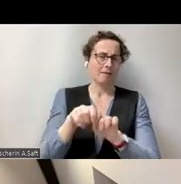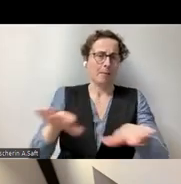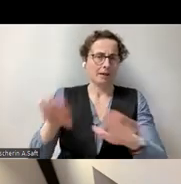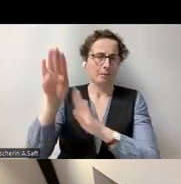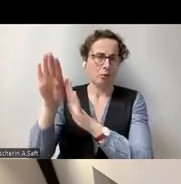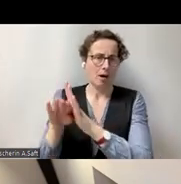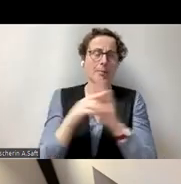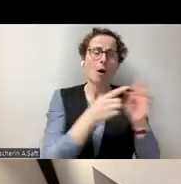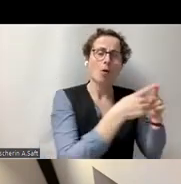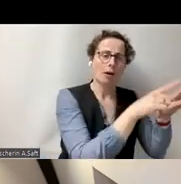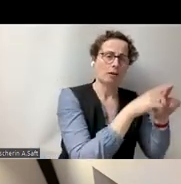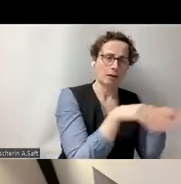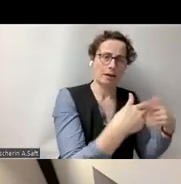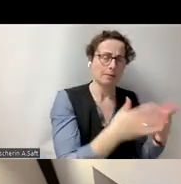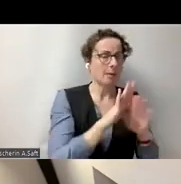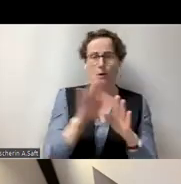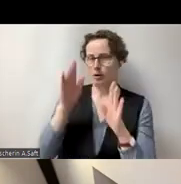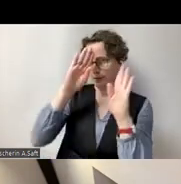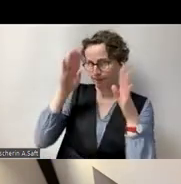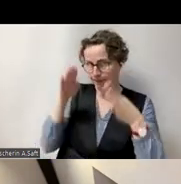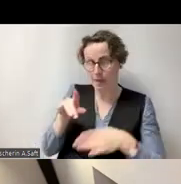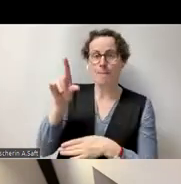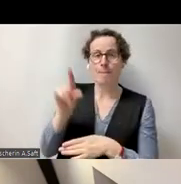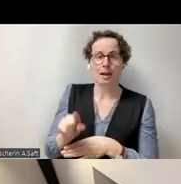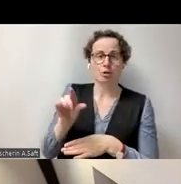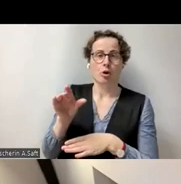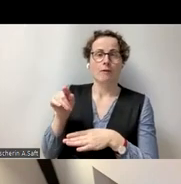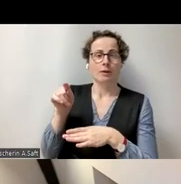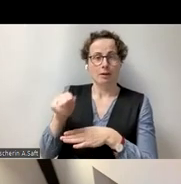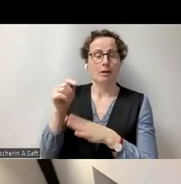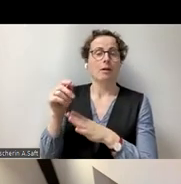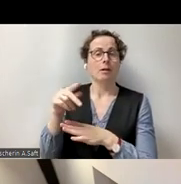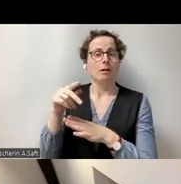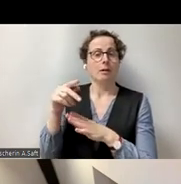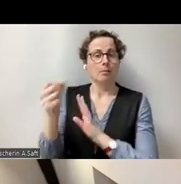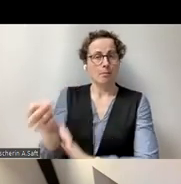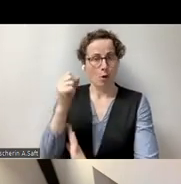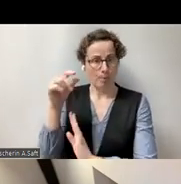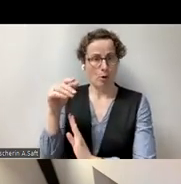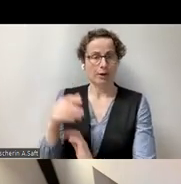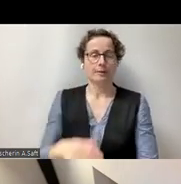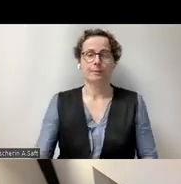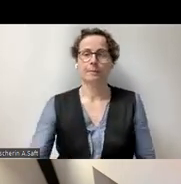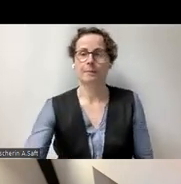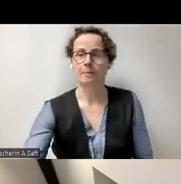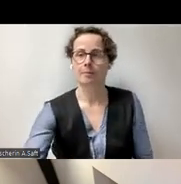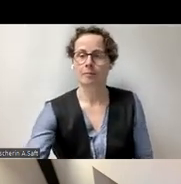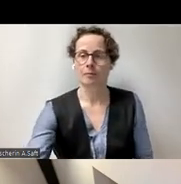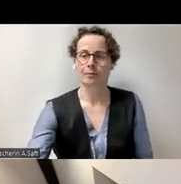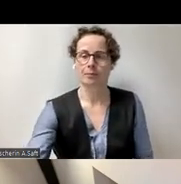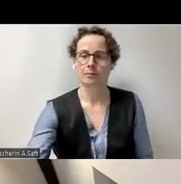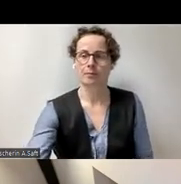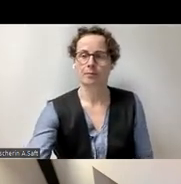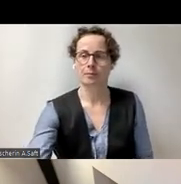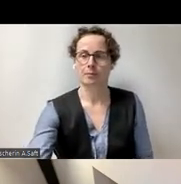Also heute sprechen wir nur über Microsoft PowerPoint. Also Basis für das Wissen, was wir